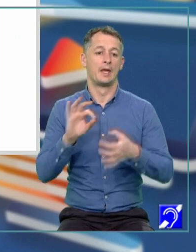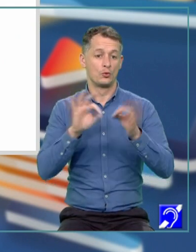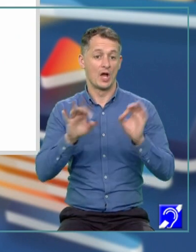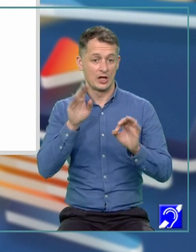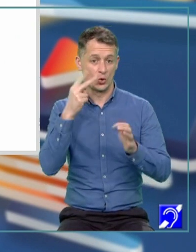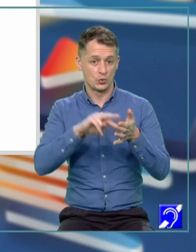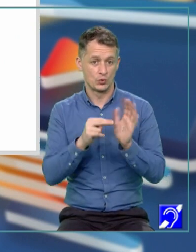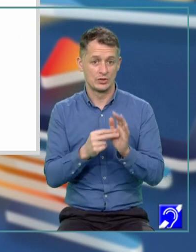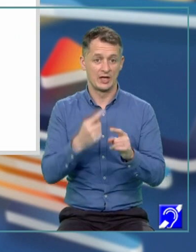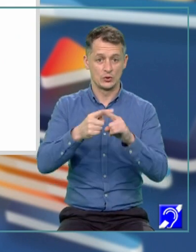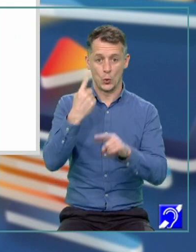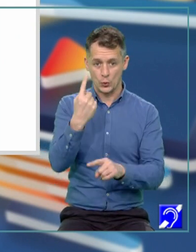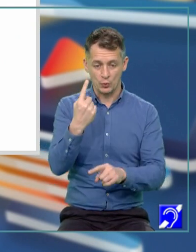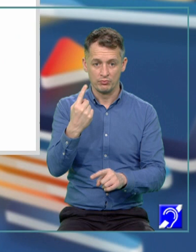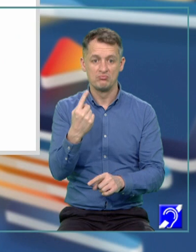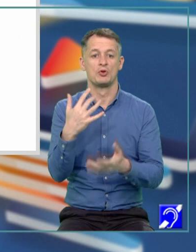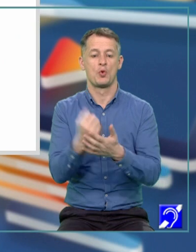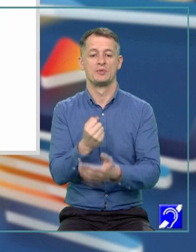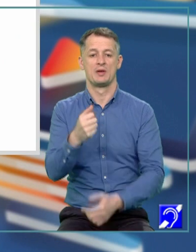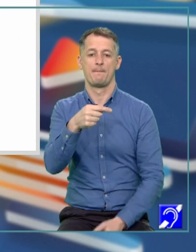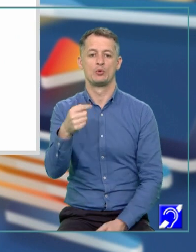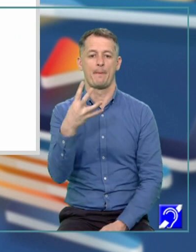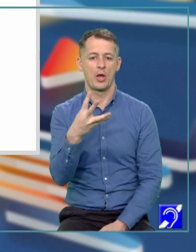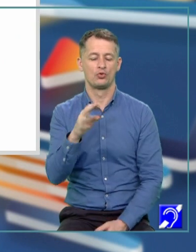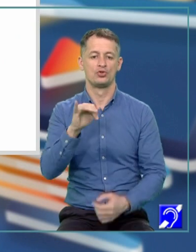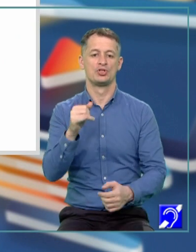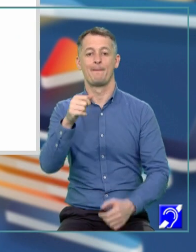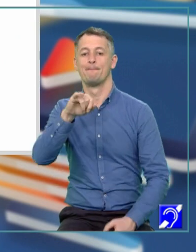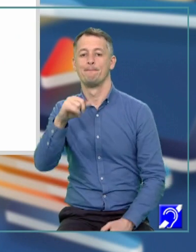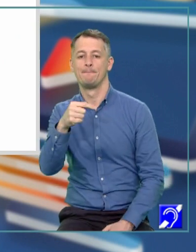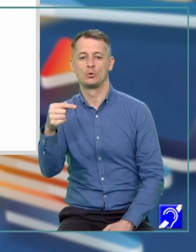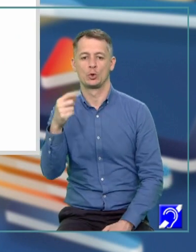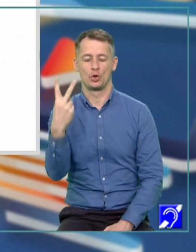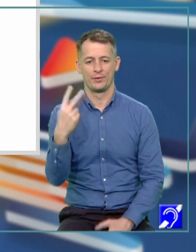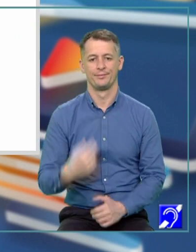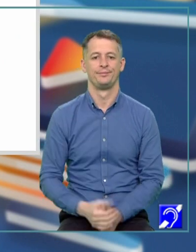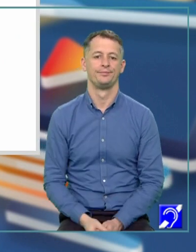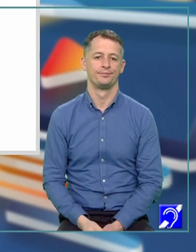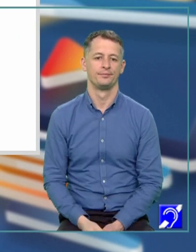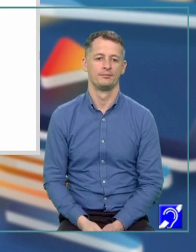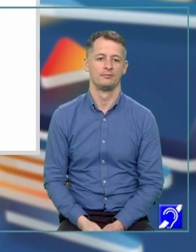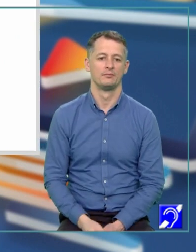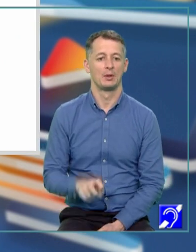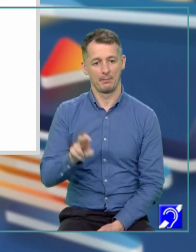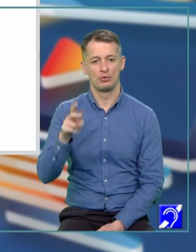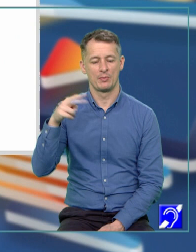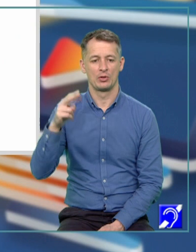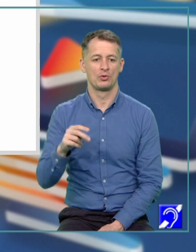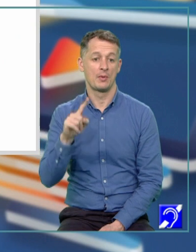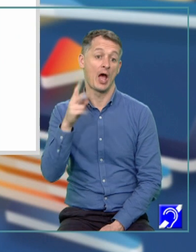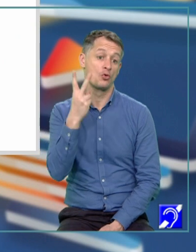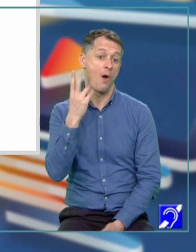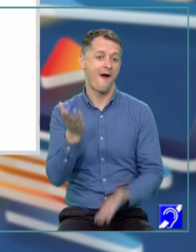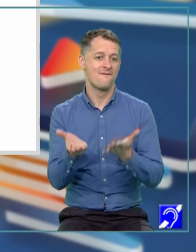X1 obținut minus 4 și minus 2. Mergem mai departe pentru a doua variantă,